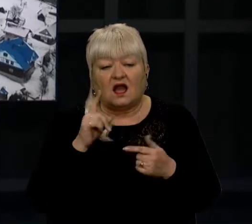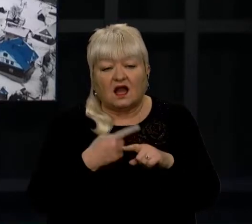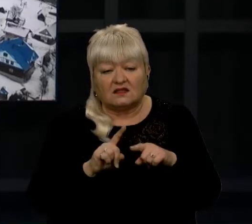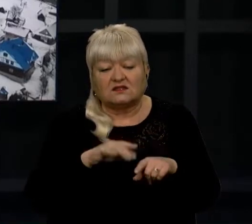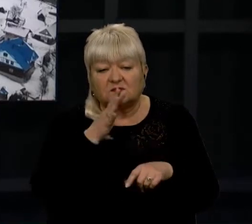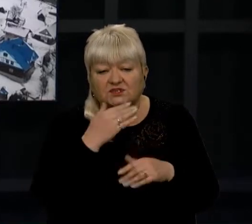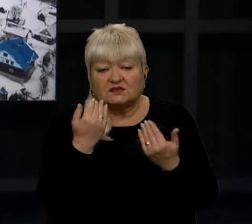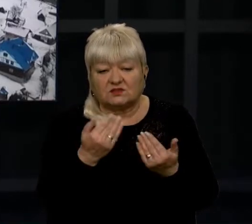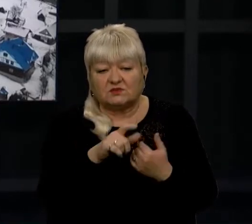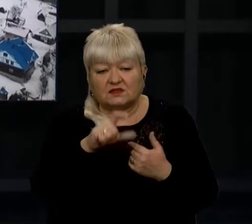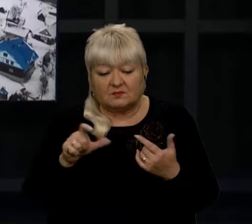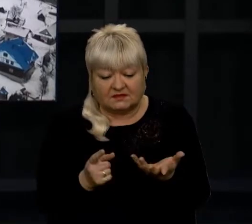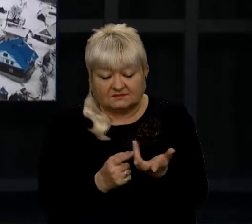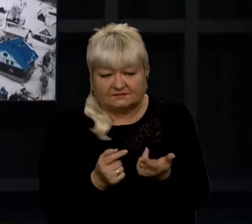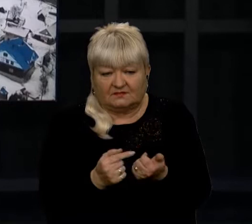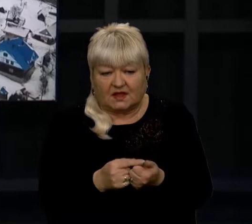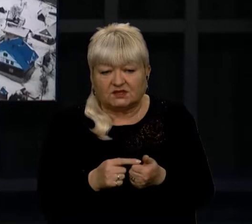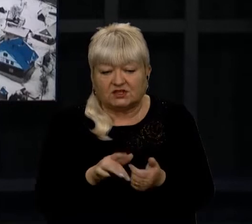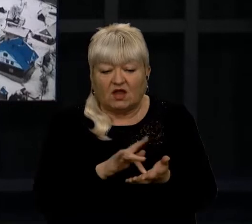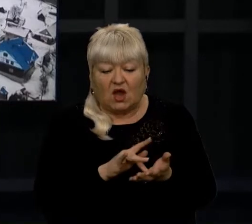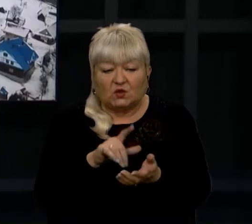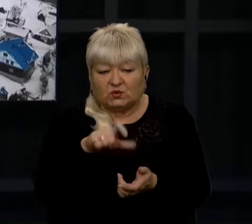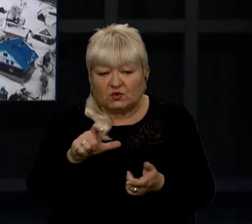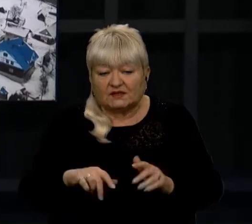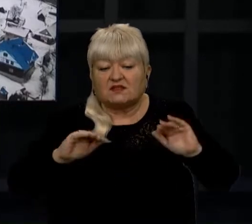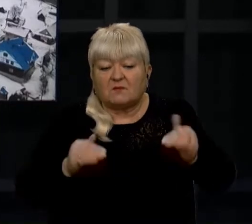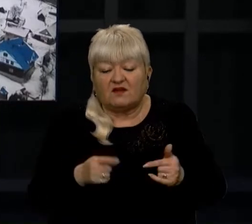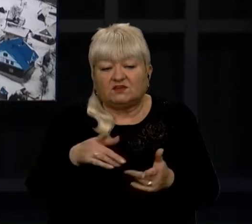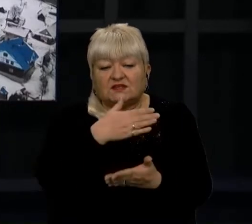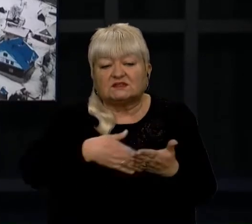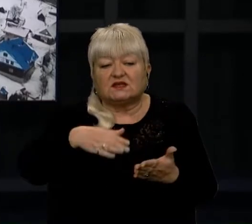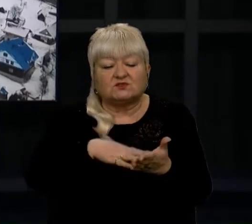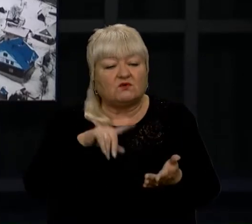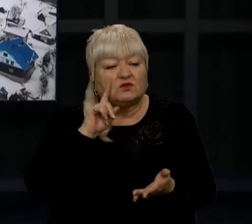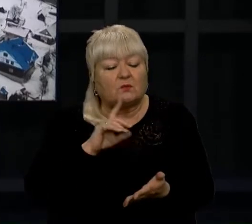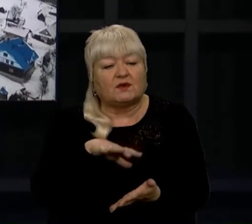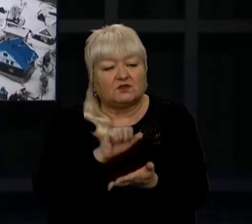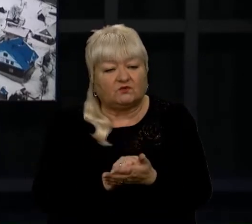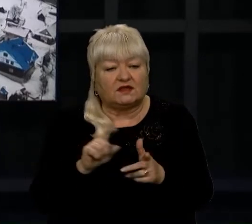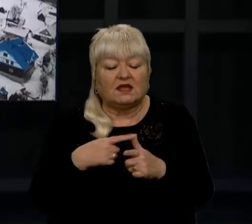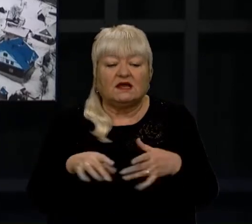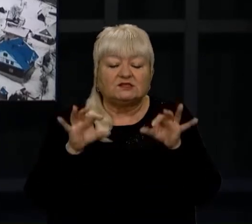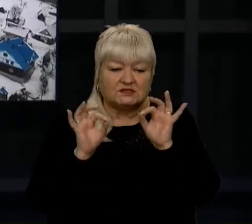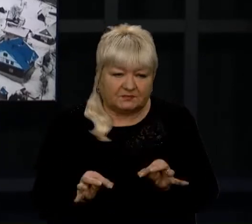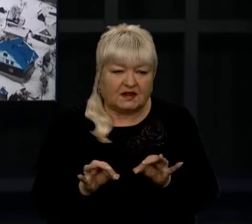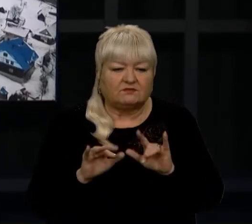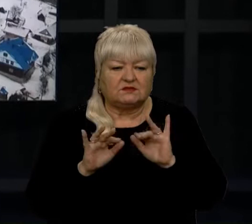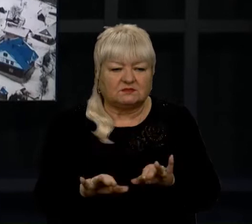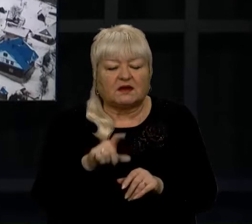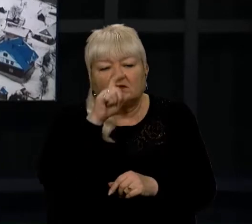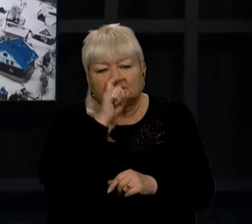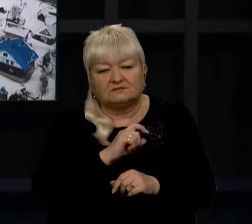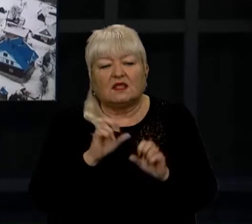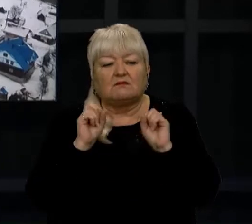сухій пайці. Туристів меншає, вони скасовують бронювання. Чи справді справи кепські та як